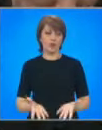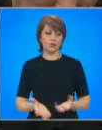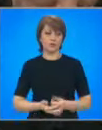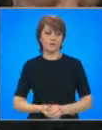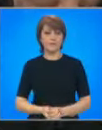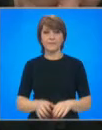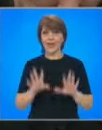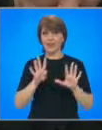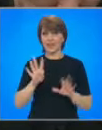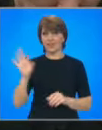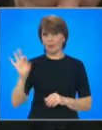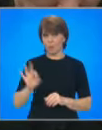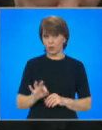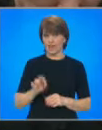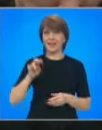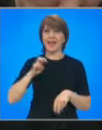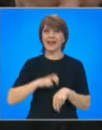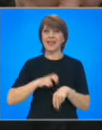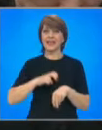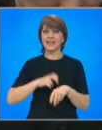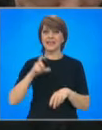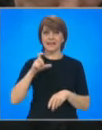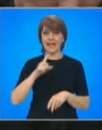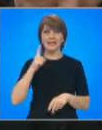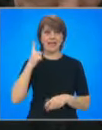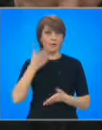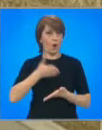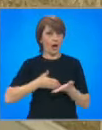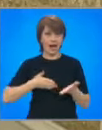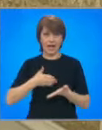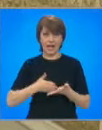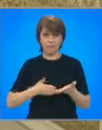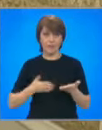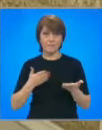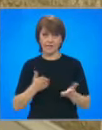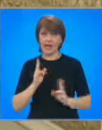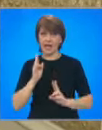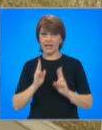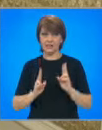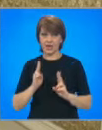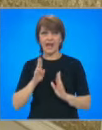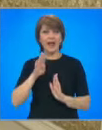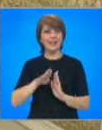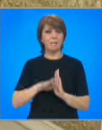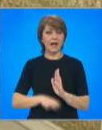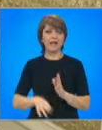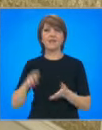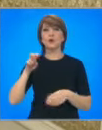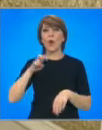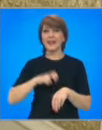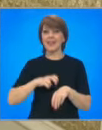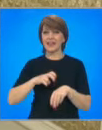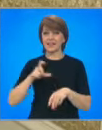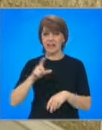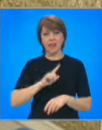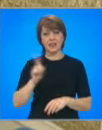9% ДДС само върху хляба е стратегическо решение. Намаляването на ДДС по никакъв начин няма да намали